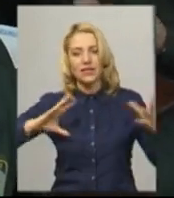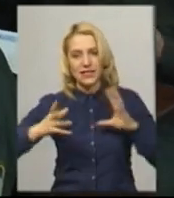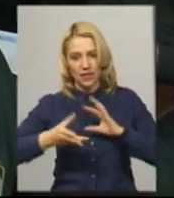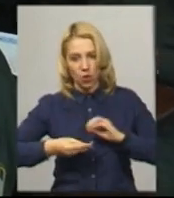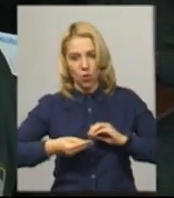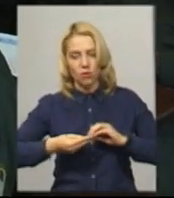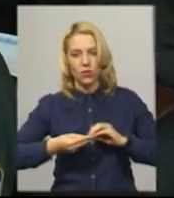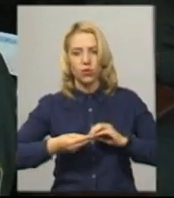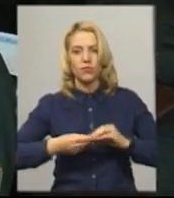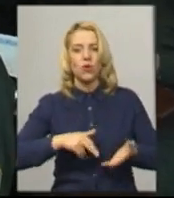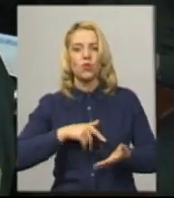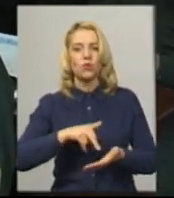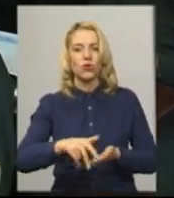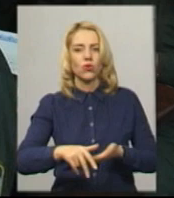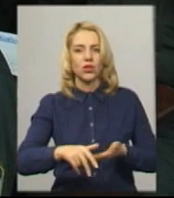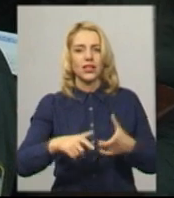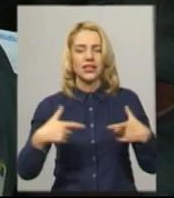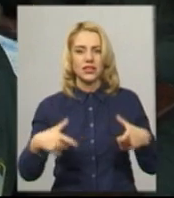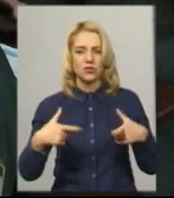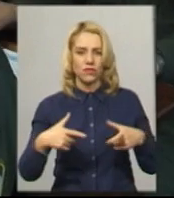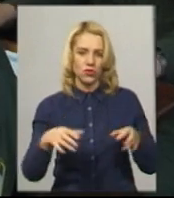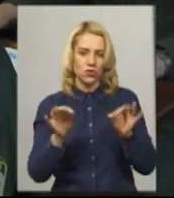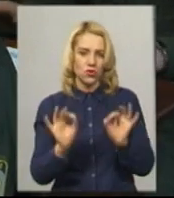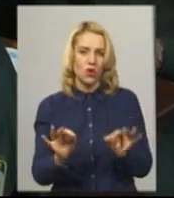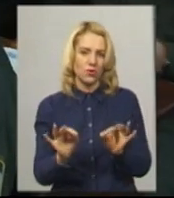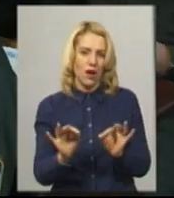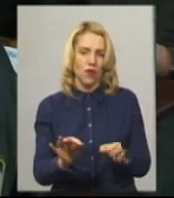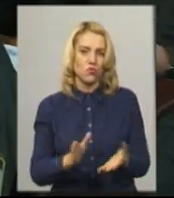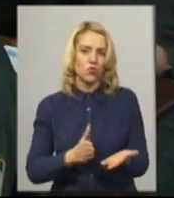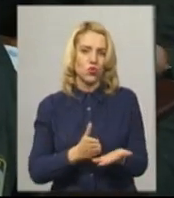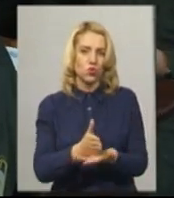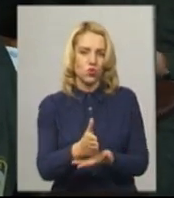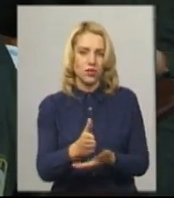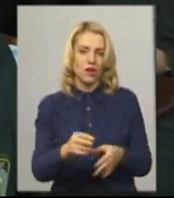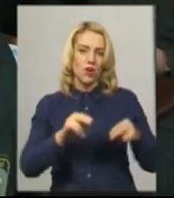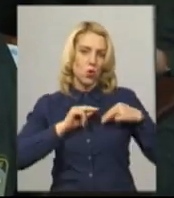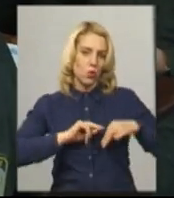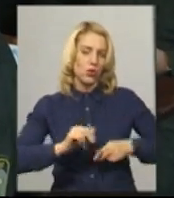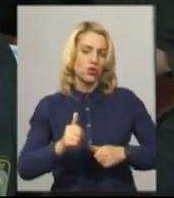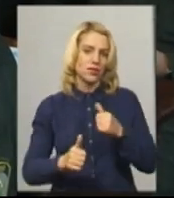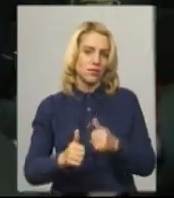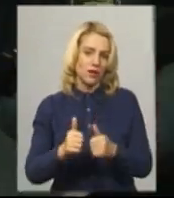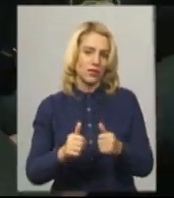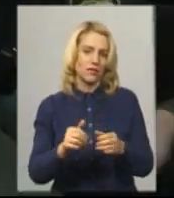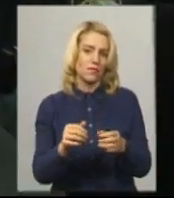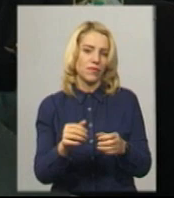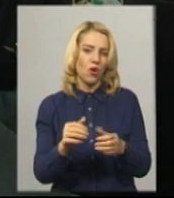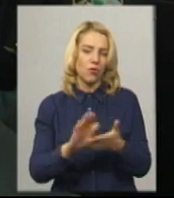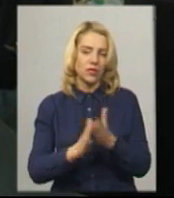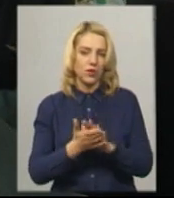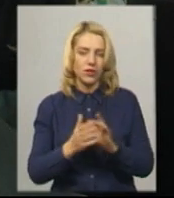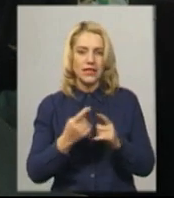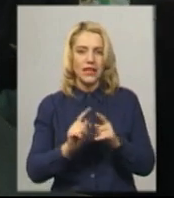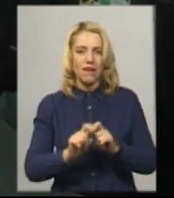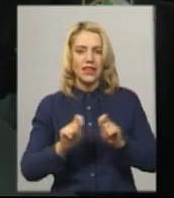тестування проходило в нормальному руслі, в нормальній робочій, змагальній обстановці. Це є відкритий